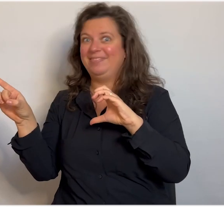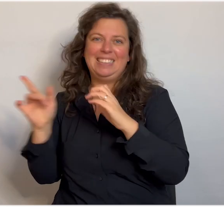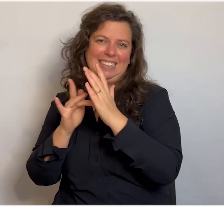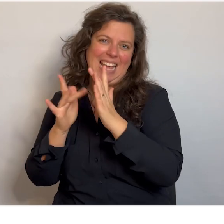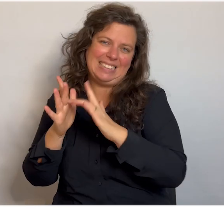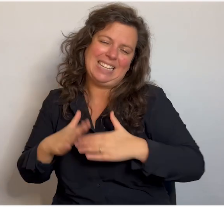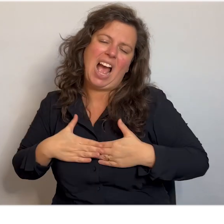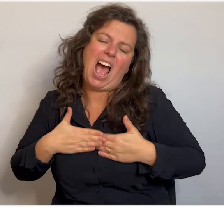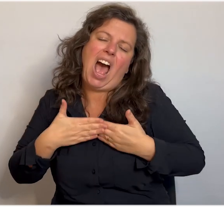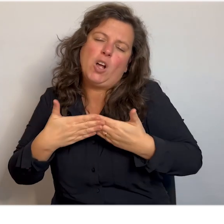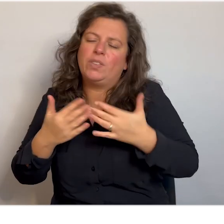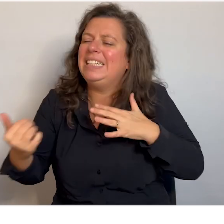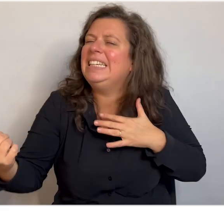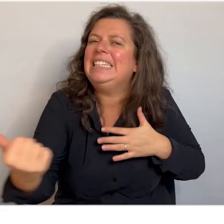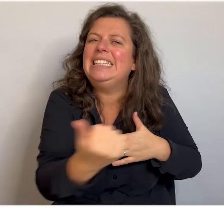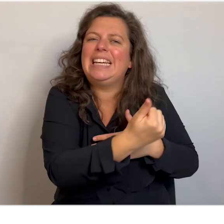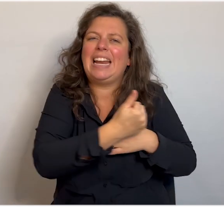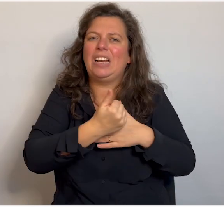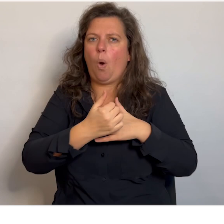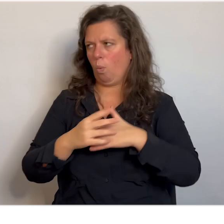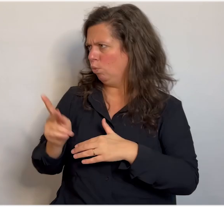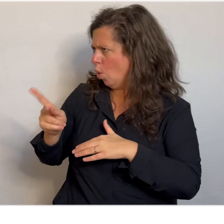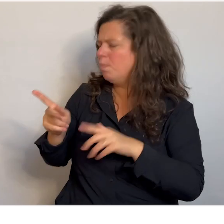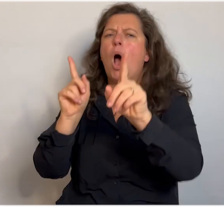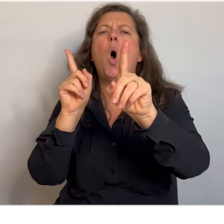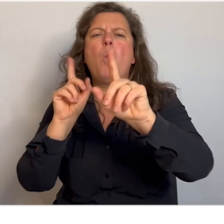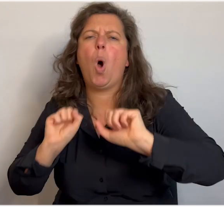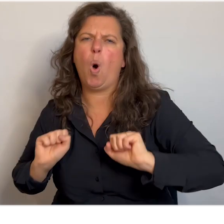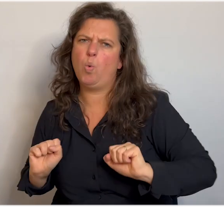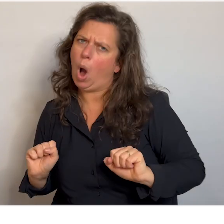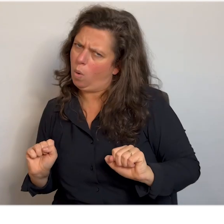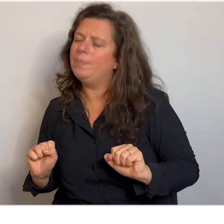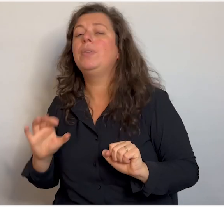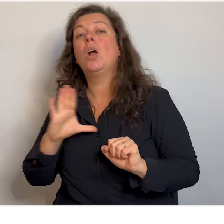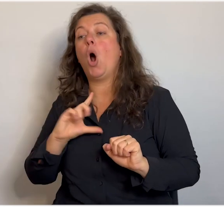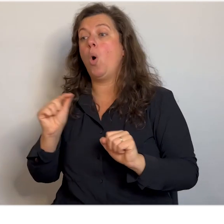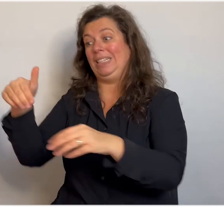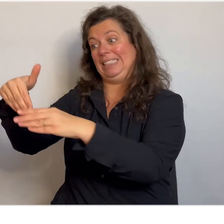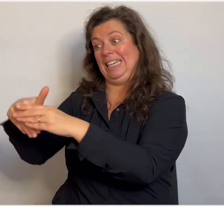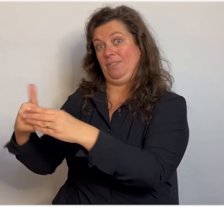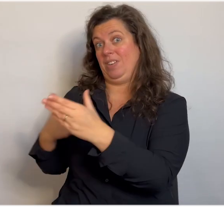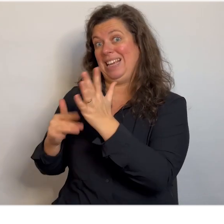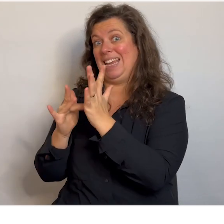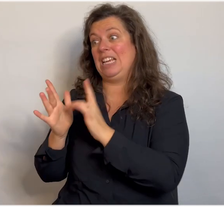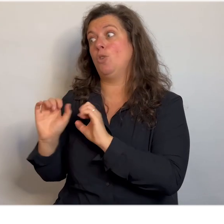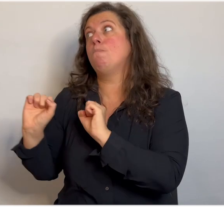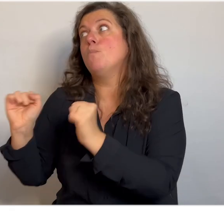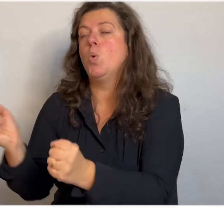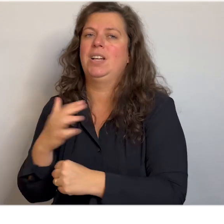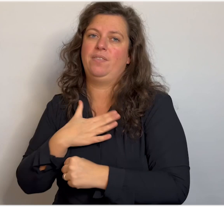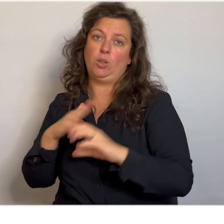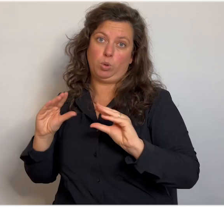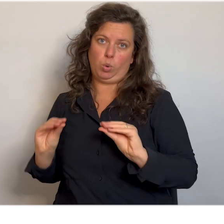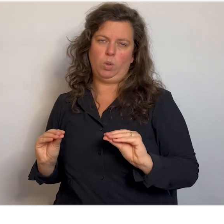houdt van iedereen. Klopt ja. Maar ho ho ho. We moeten er ook iets in doen. Wat de Heerde Jezus heel erg moeilijk vindt om te doen.